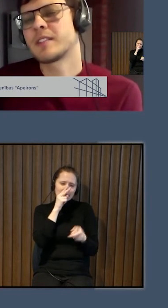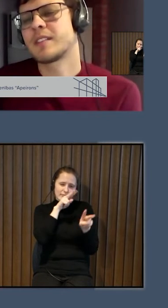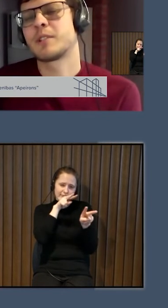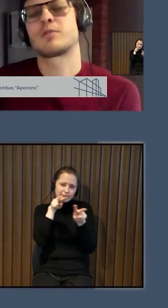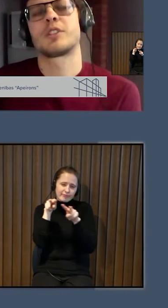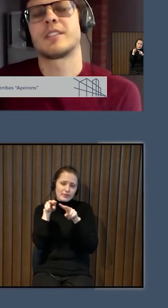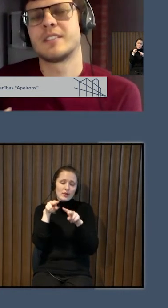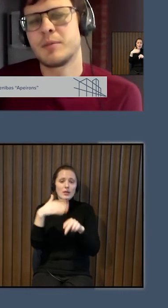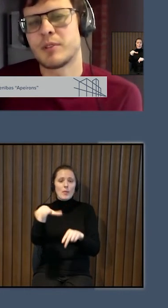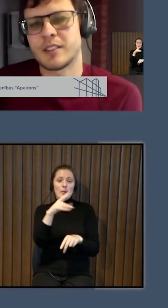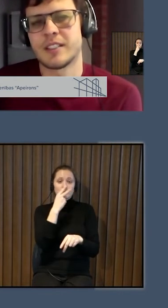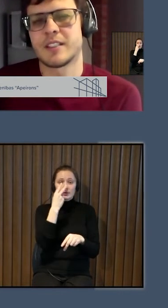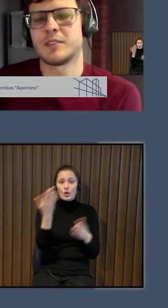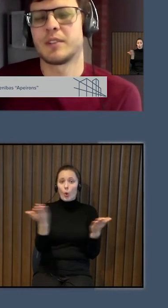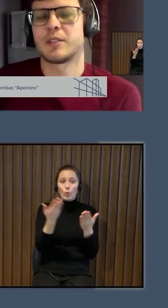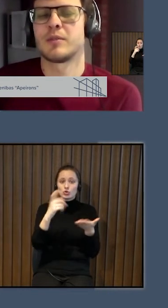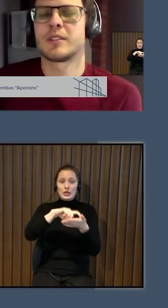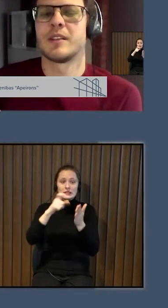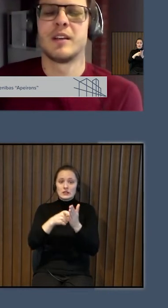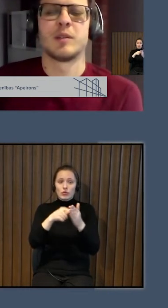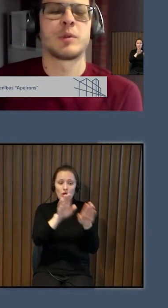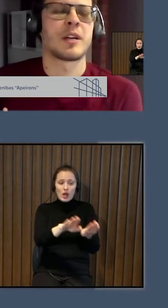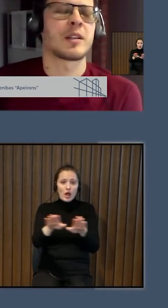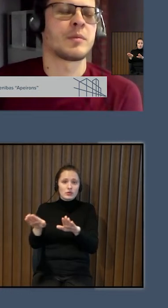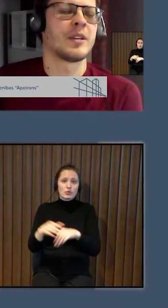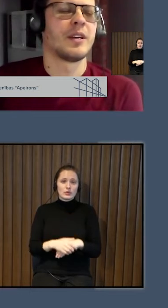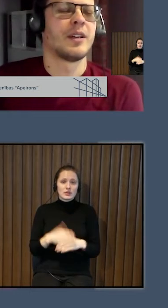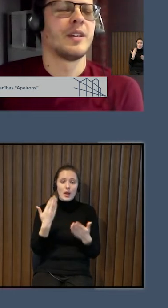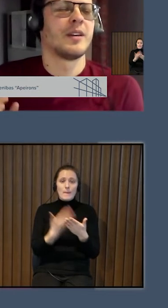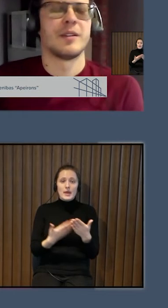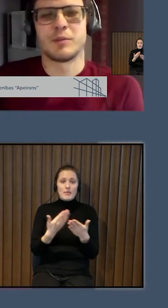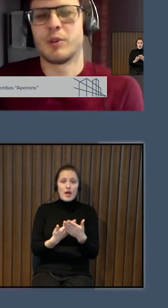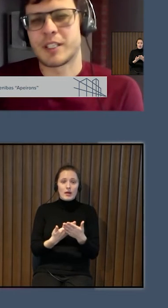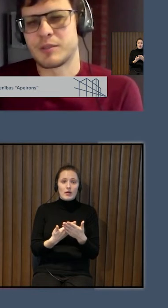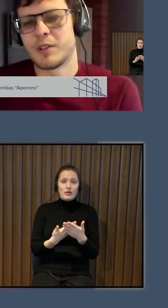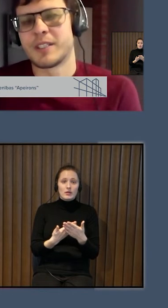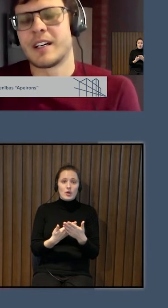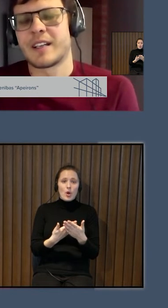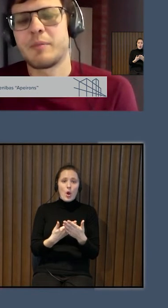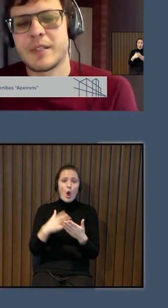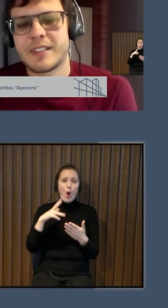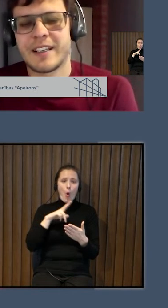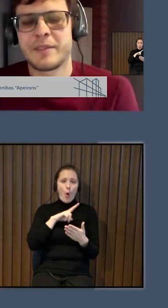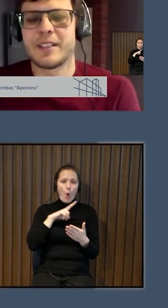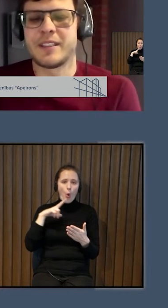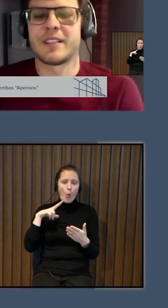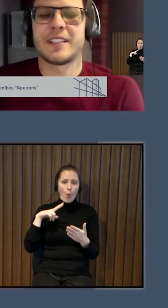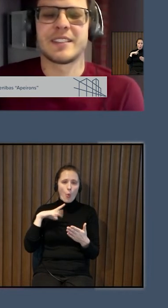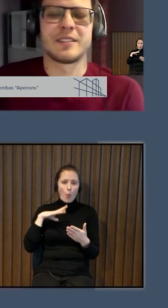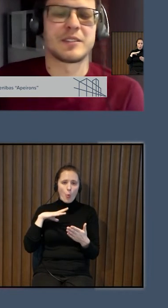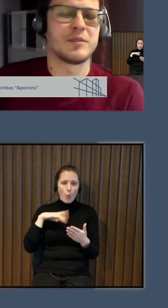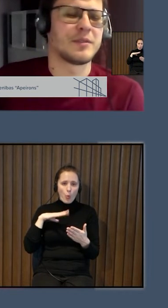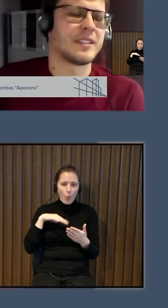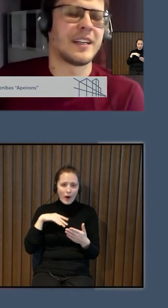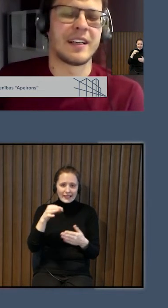Un tad mēs paskatāmies, kur šie te dzīvokļi tiek izvietoti. Piemēram, Ogres novadā Rembatē, vai